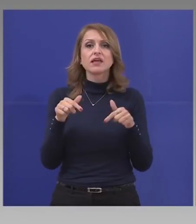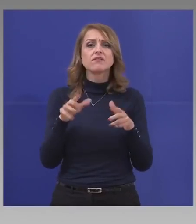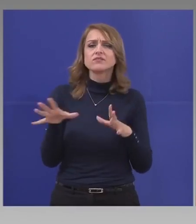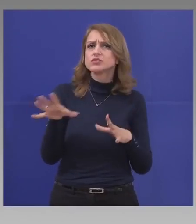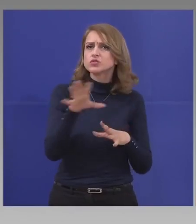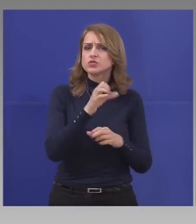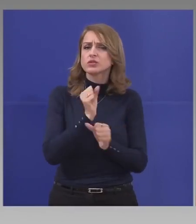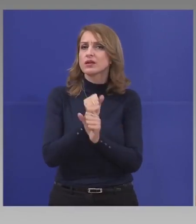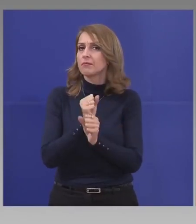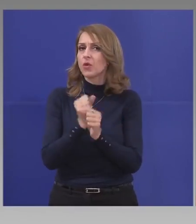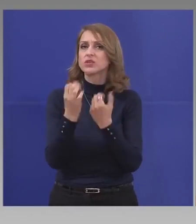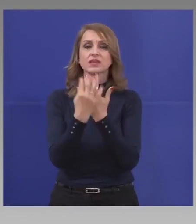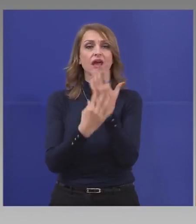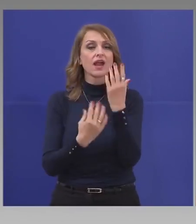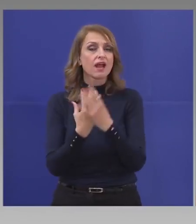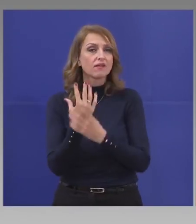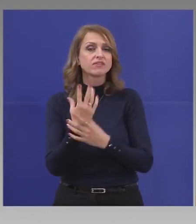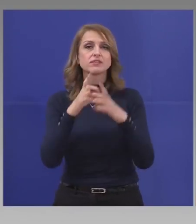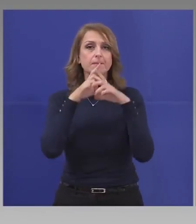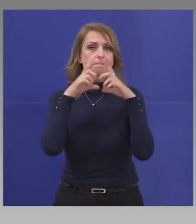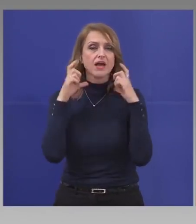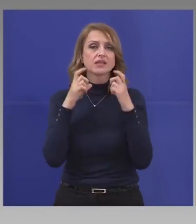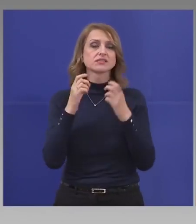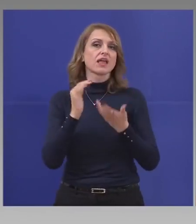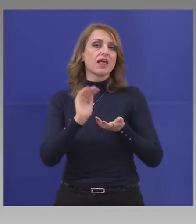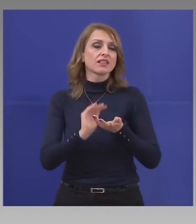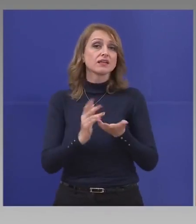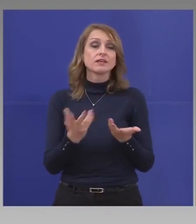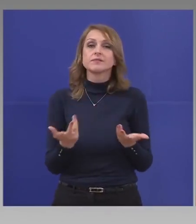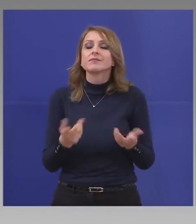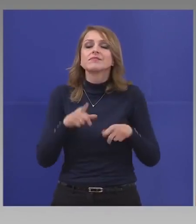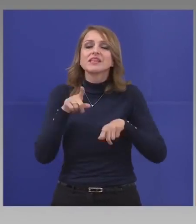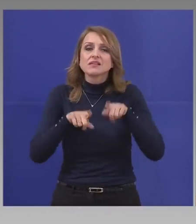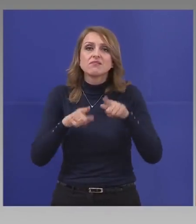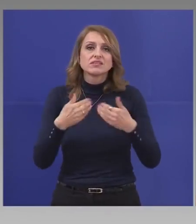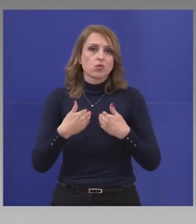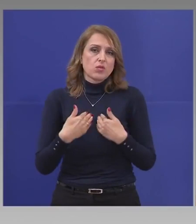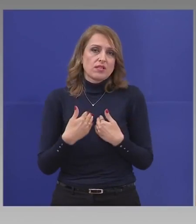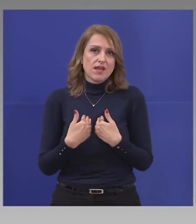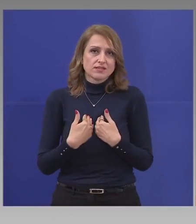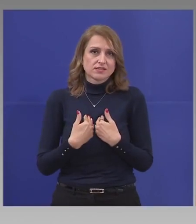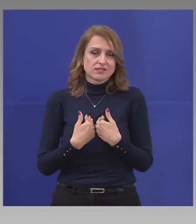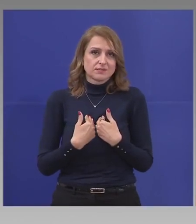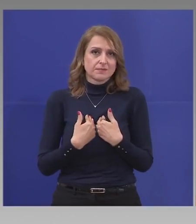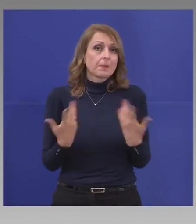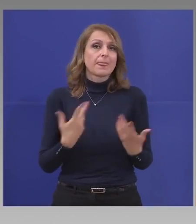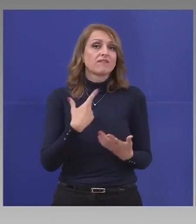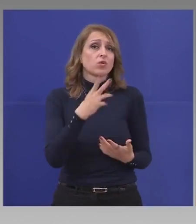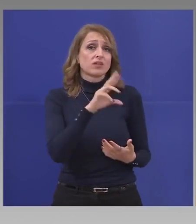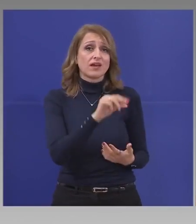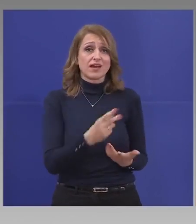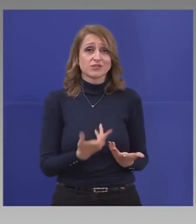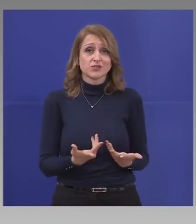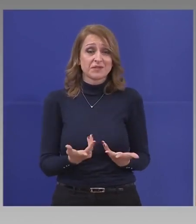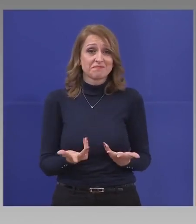с маски, с дезинфектанти, всичко, то си зависи от нас. Кво да ти кажа?